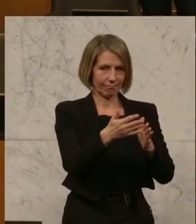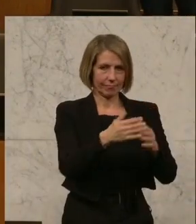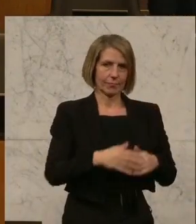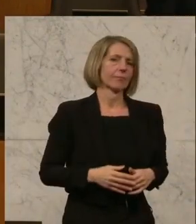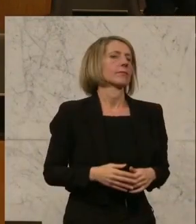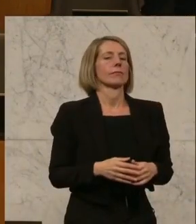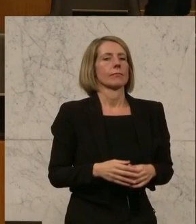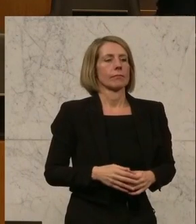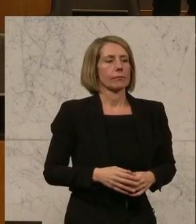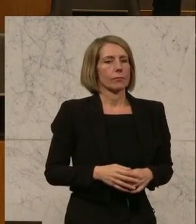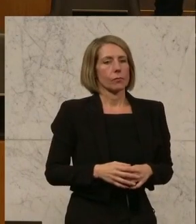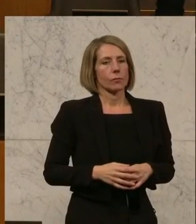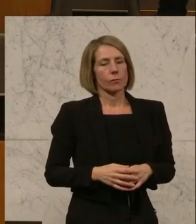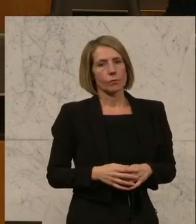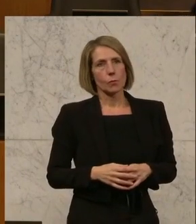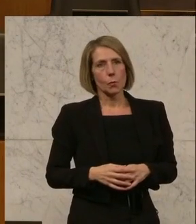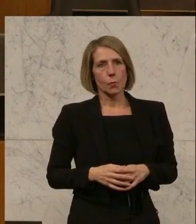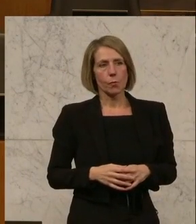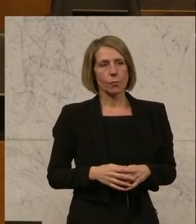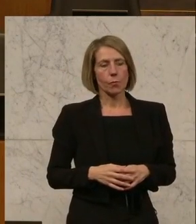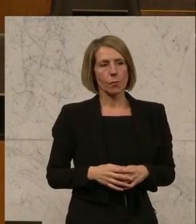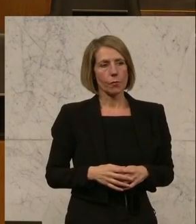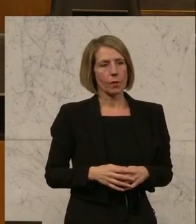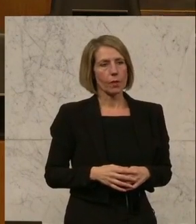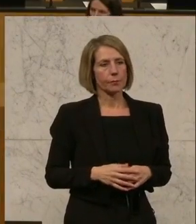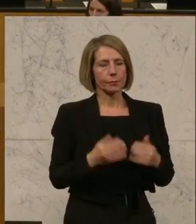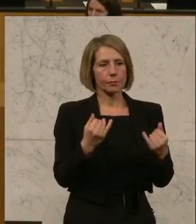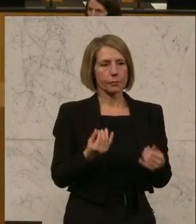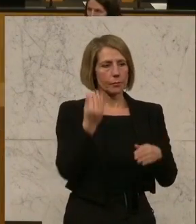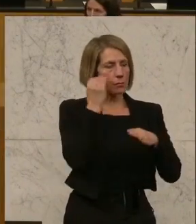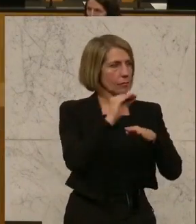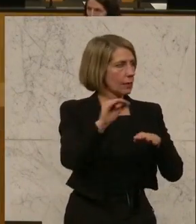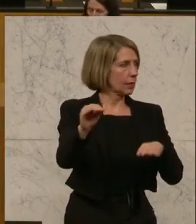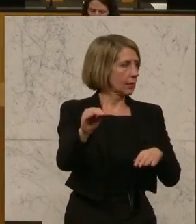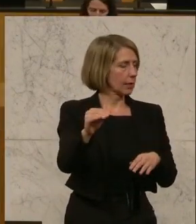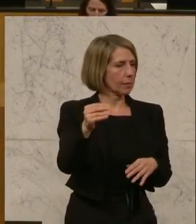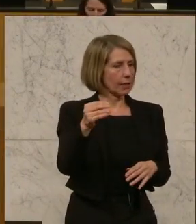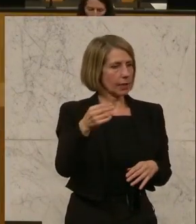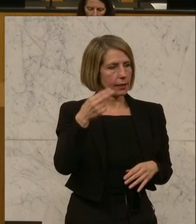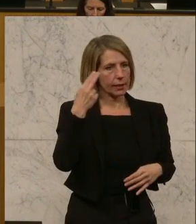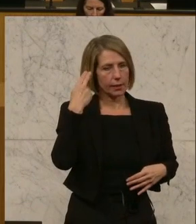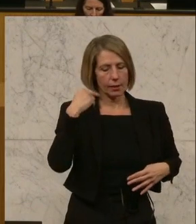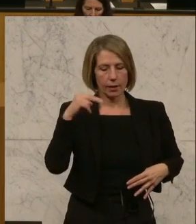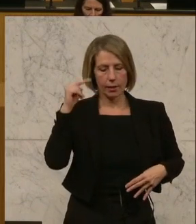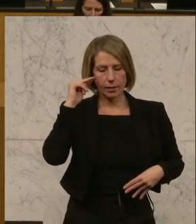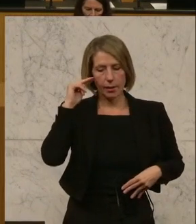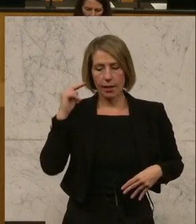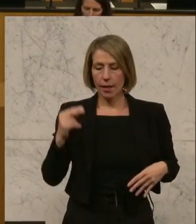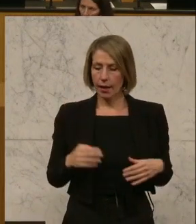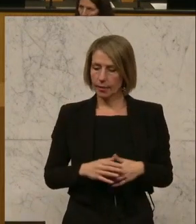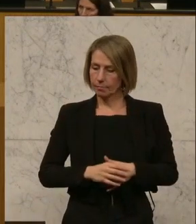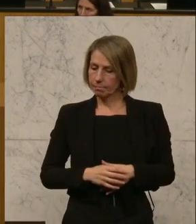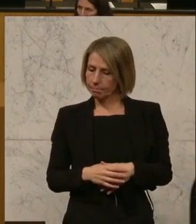Die Mieteinnahme der Immobilienwirtschaft hätten sich in den vergangenen 20 Jahren verdoppelt kritisiert. Maximilian Lercher von der SPÖ